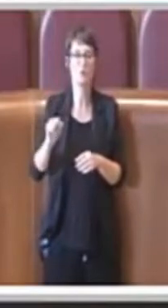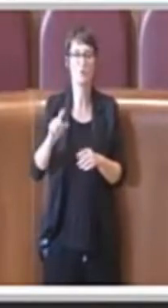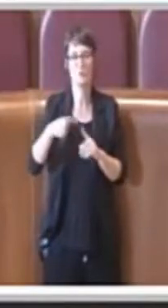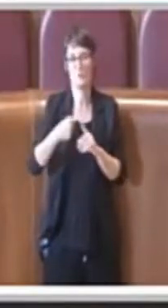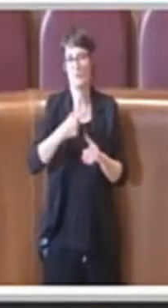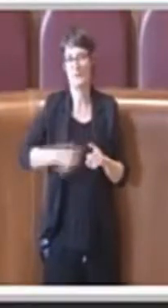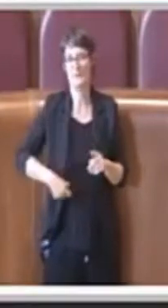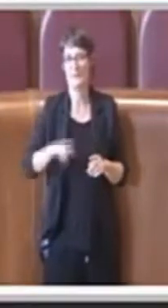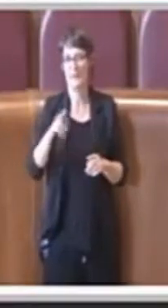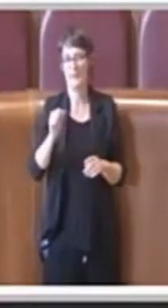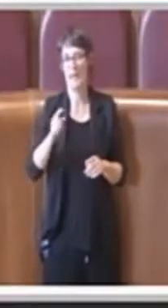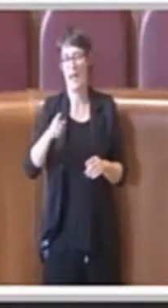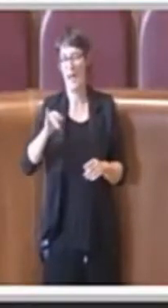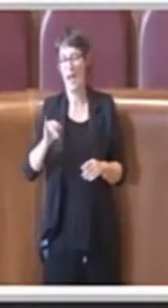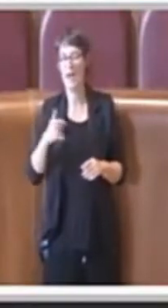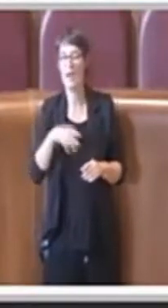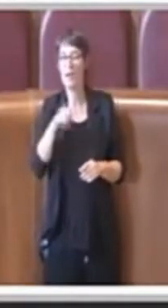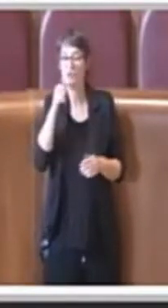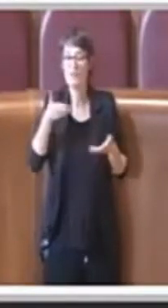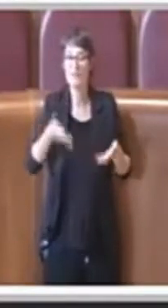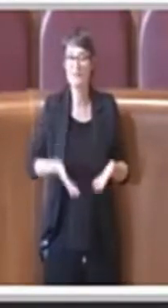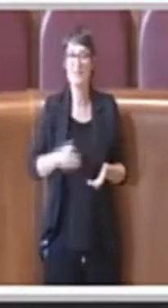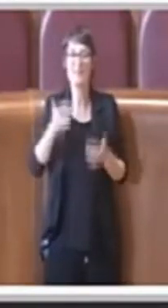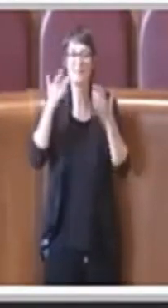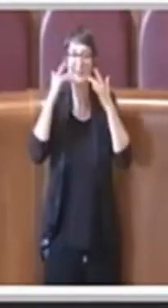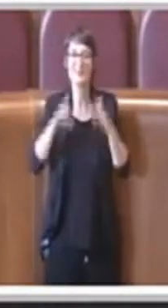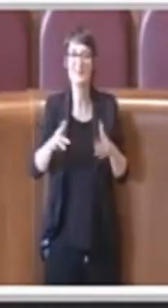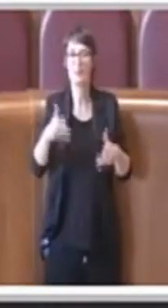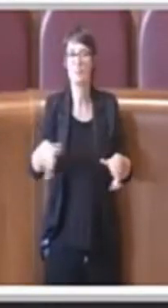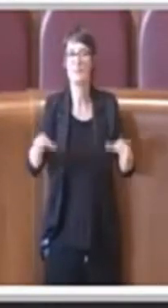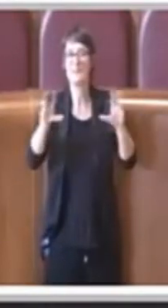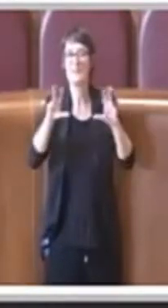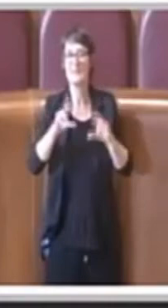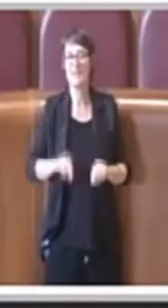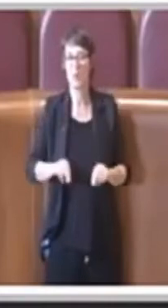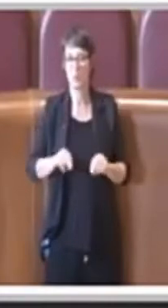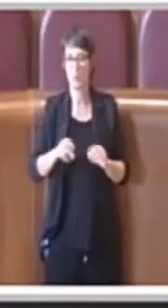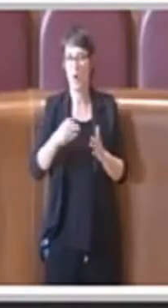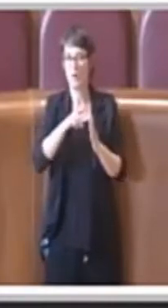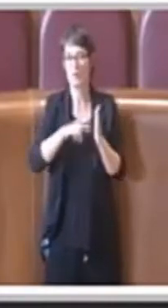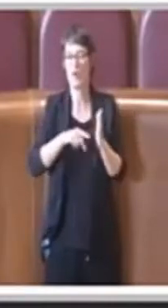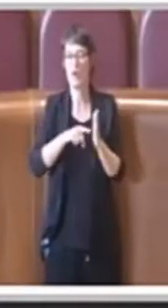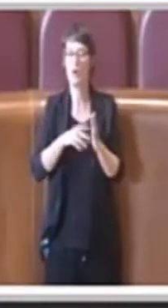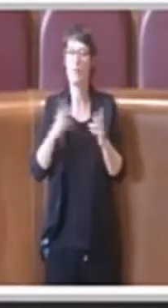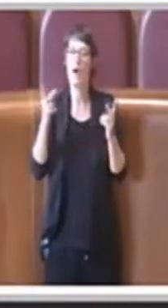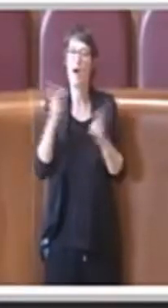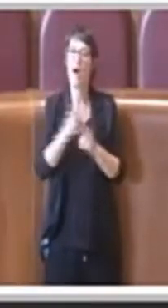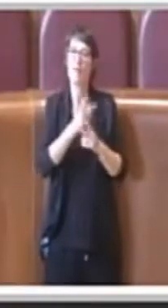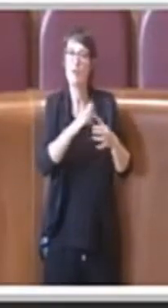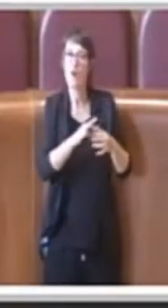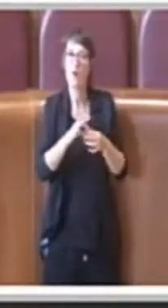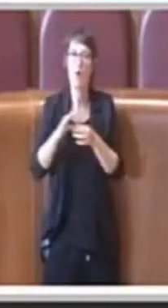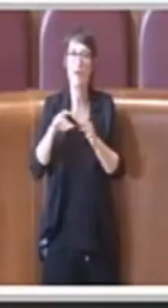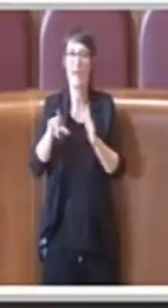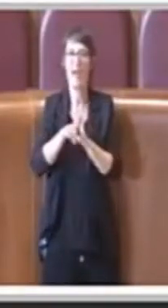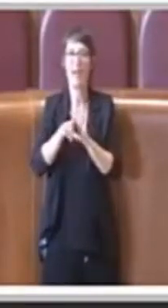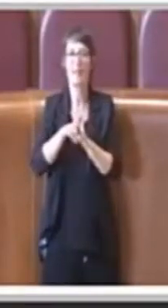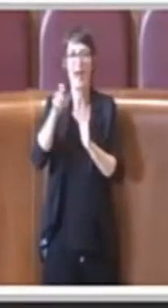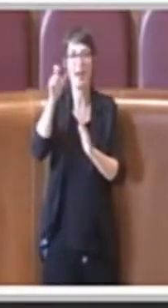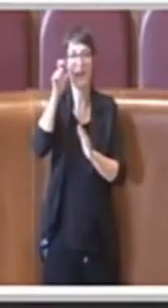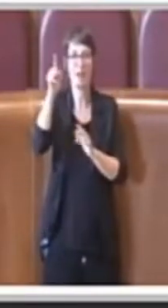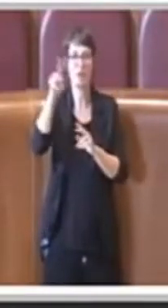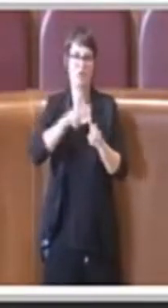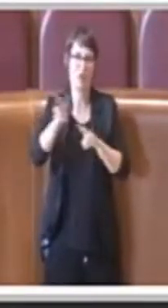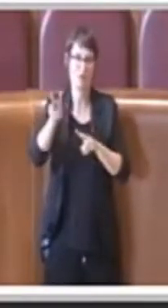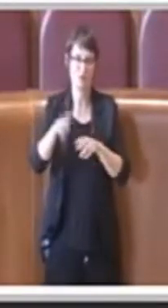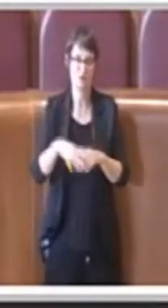'ulteriore semplificazione che però sia di fonte normativa nazionale e quindi ecco per